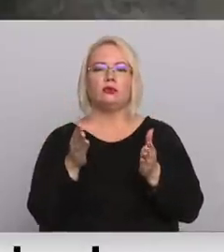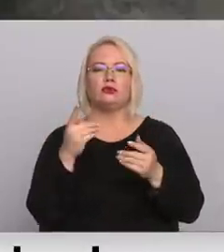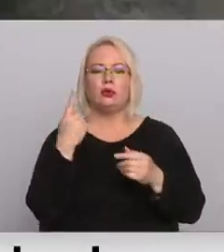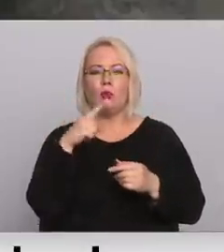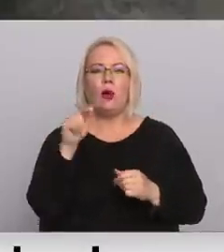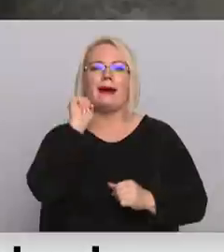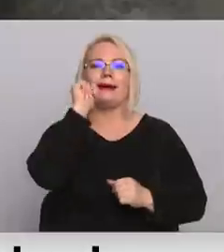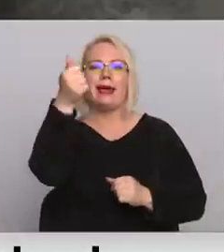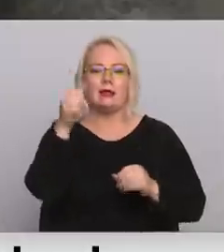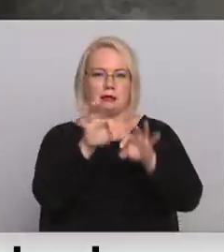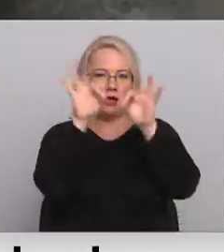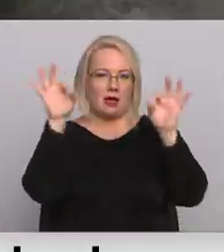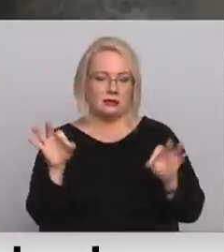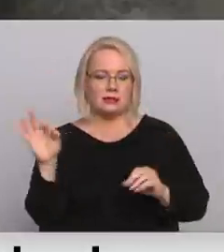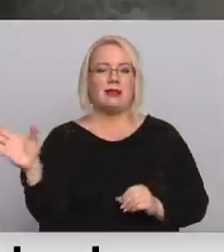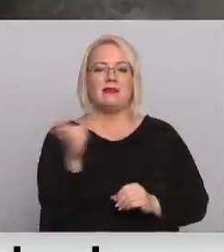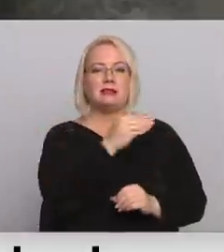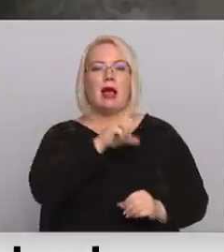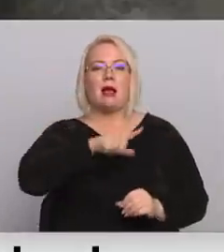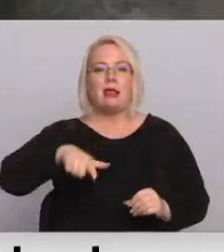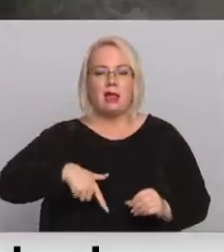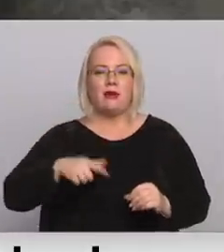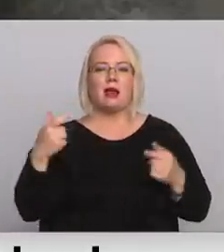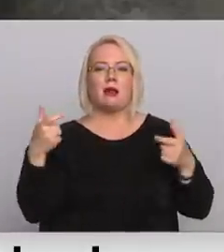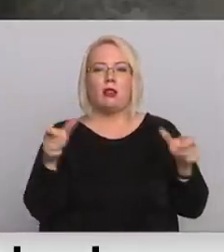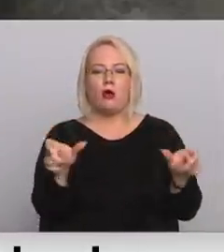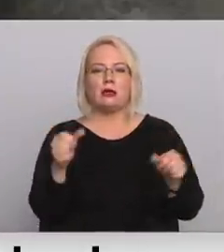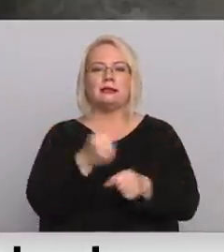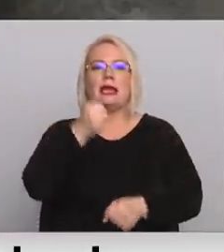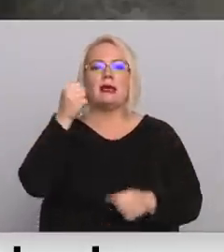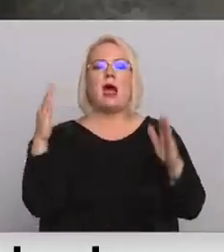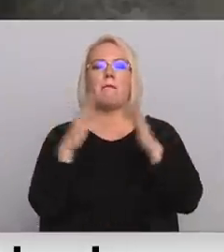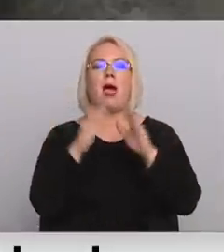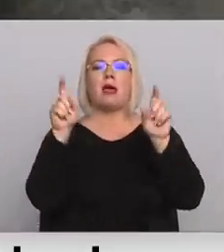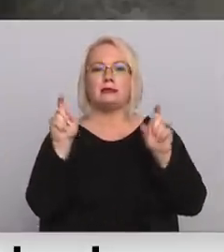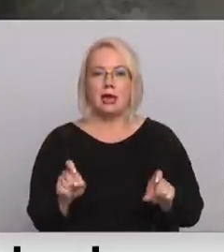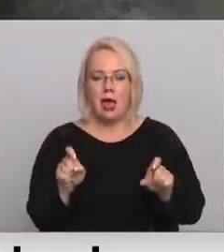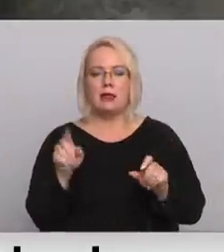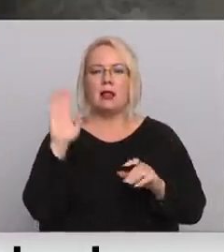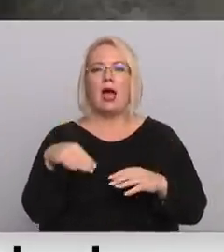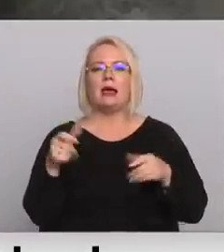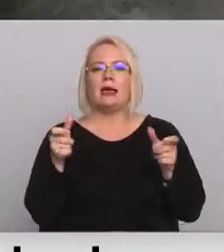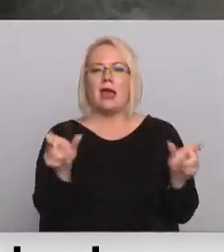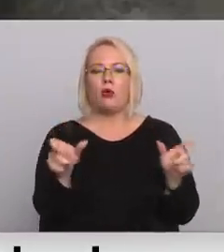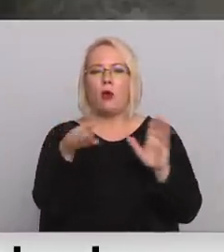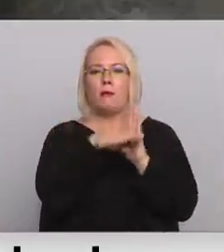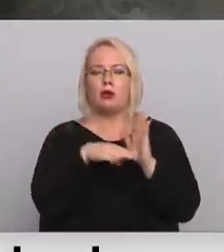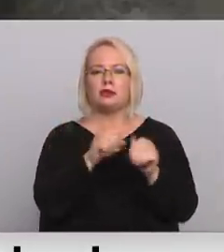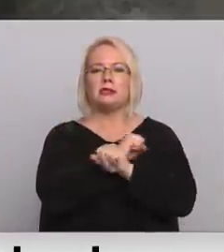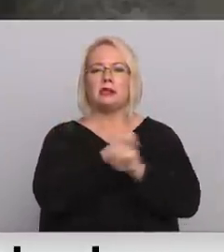no rīdienas. Jau no rīdienas visā Latvijā ir lockdowns jeb stingrā mājasēda, lai ierobežotu šo straujo Covid